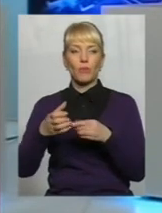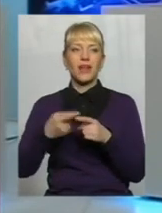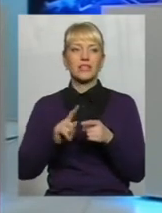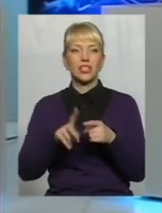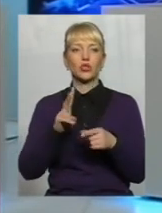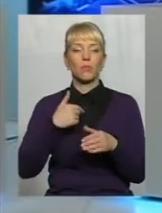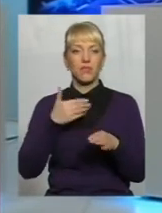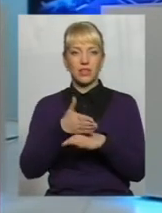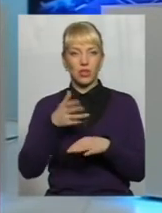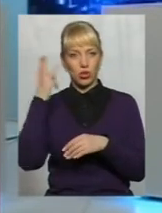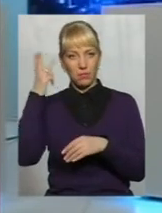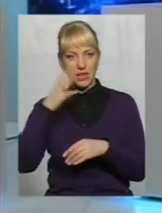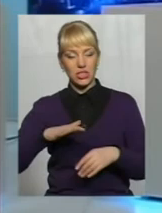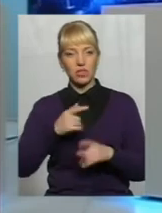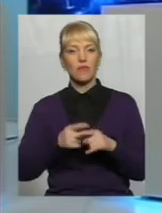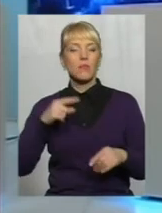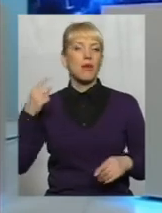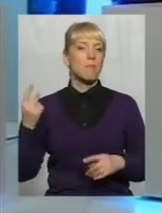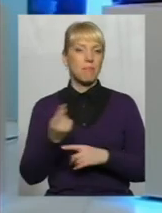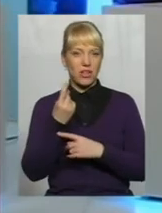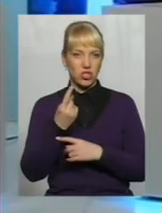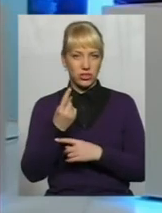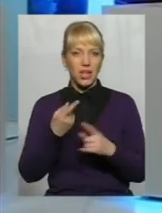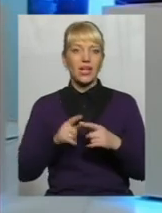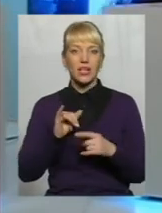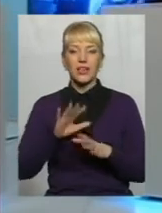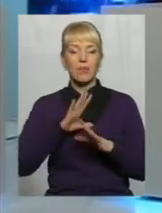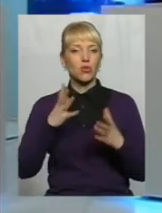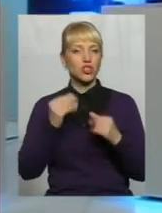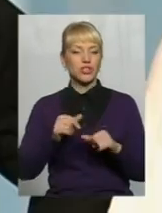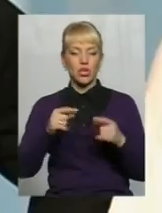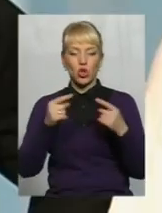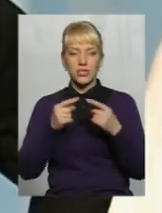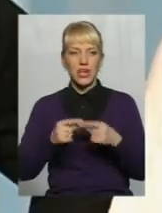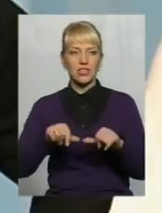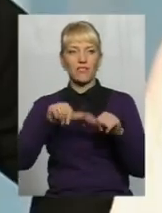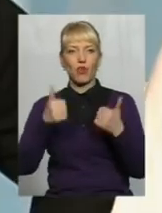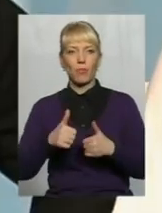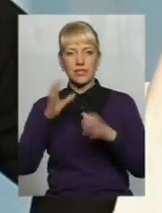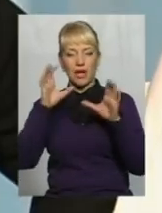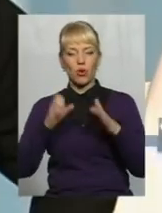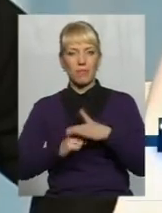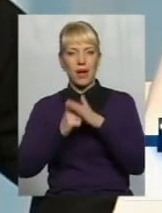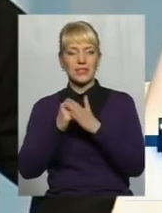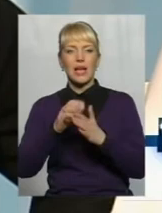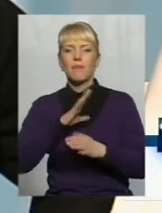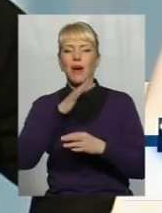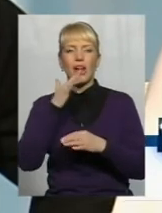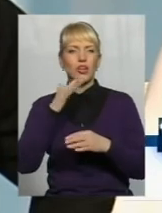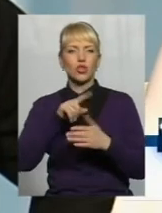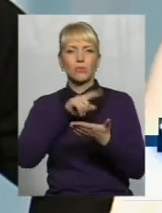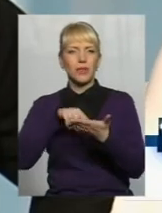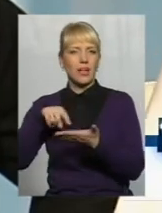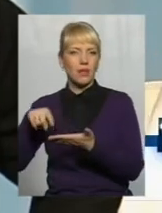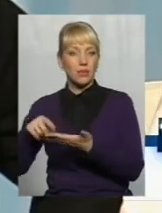відвідали в Хмельниччині, вони були в першій хвилі Ще не було достатньо сформована законодавча база, ще було дуже багато невизначених питань